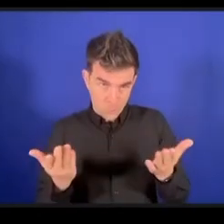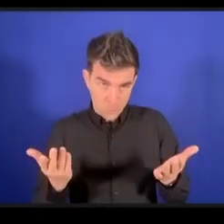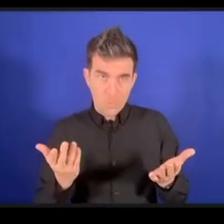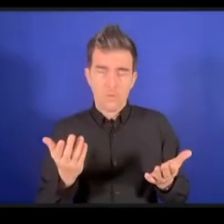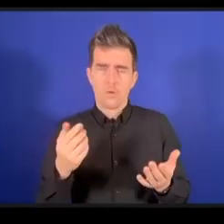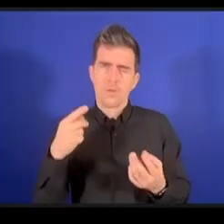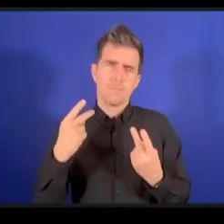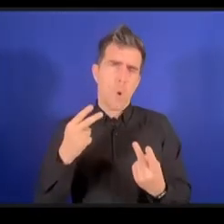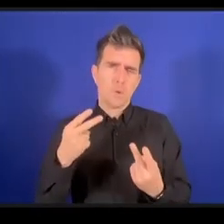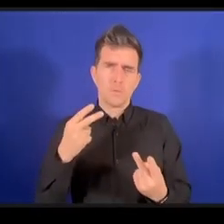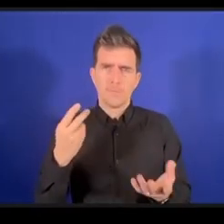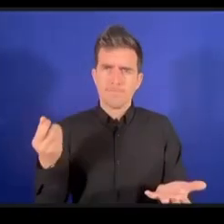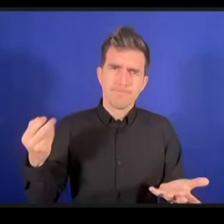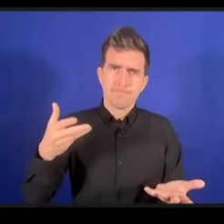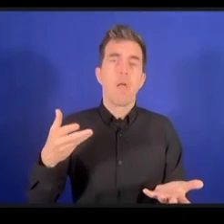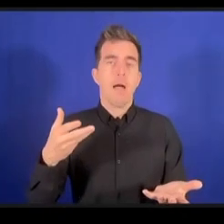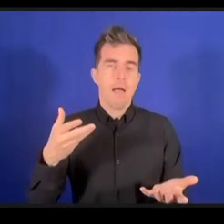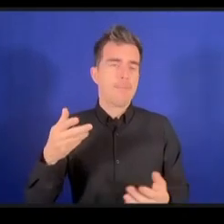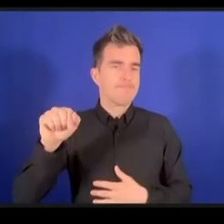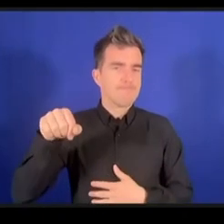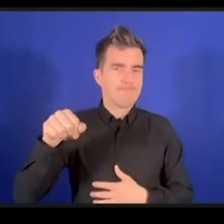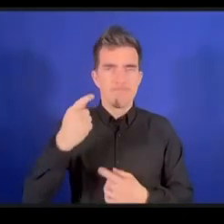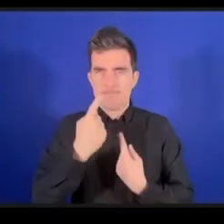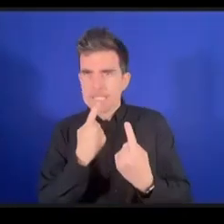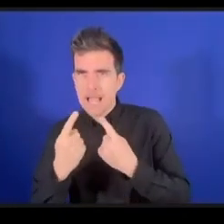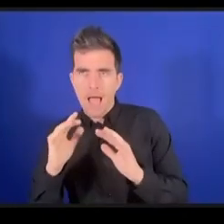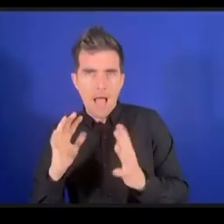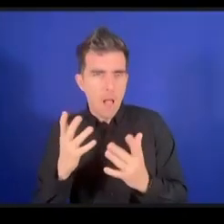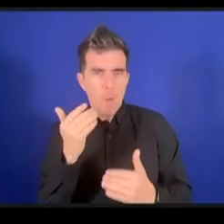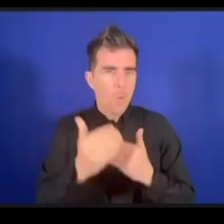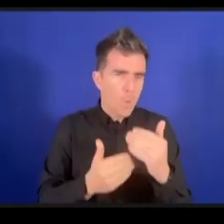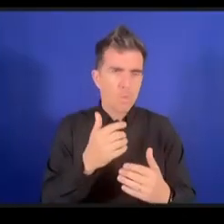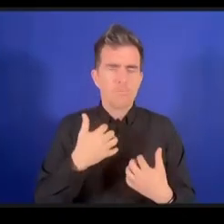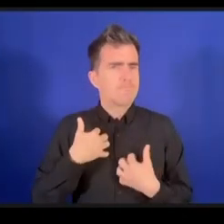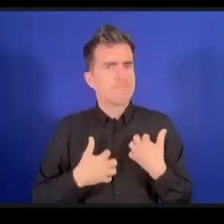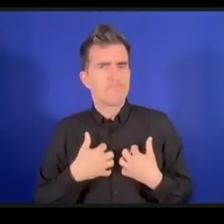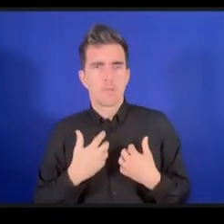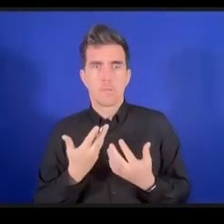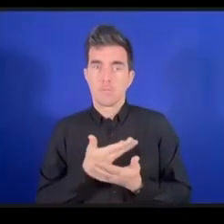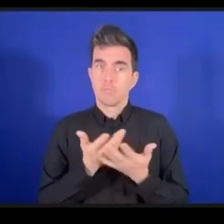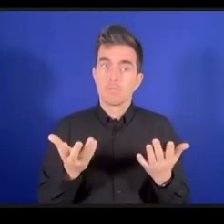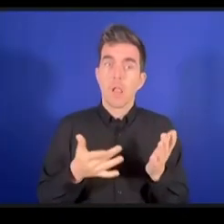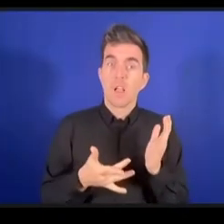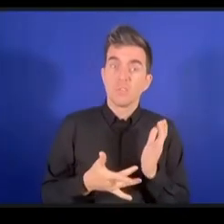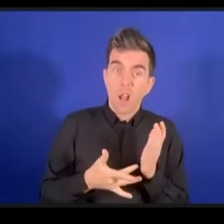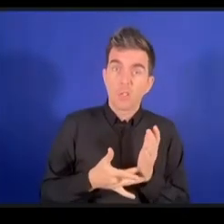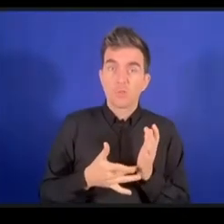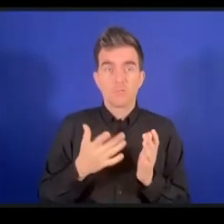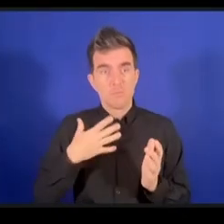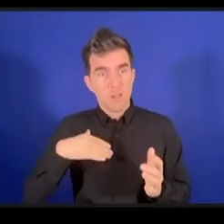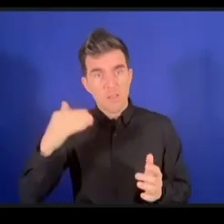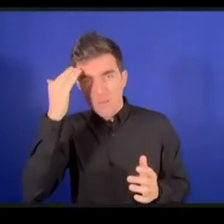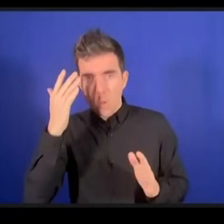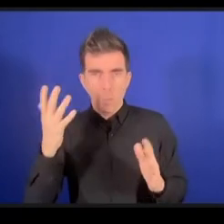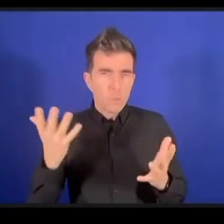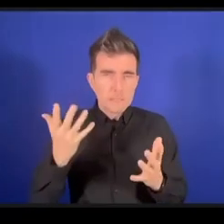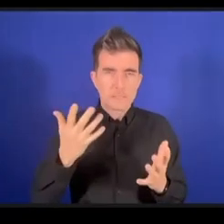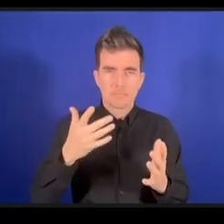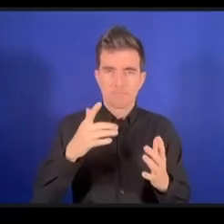النقطة الهامة التي أثرتها وهي أن الأشخاص الذين يقومون بتطوير هذه